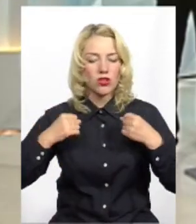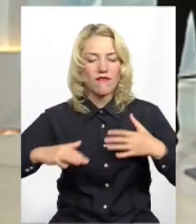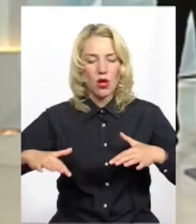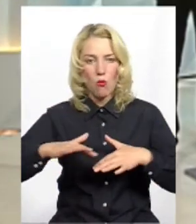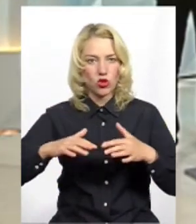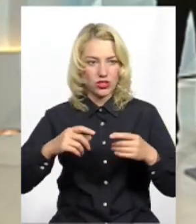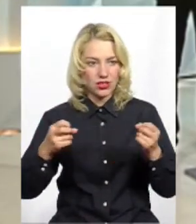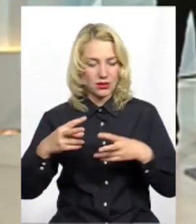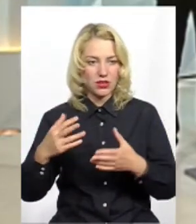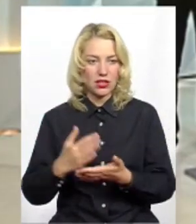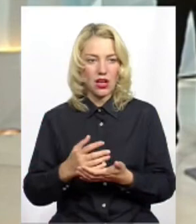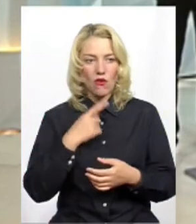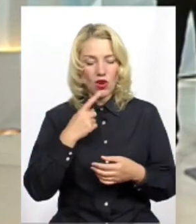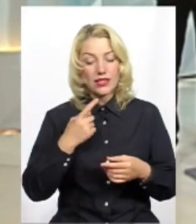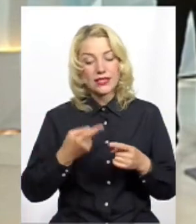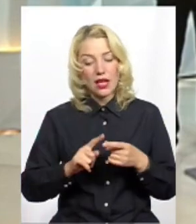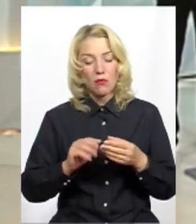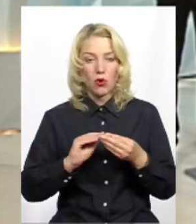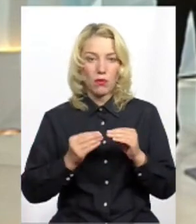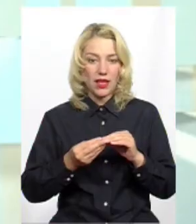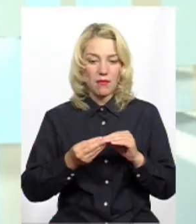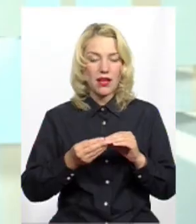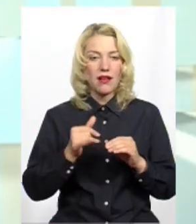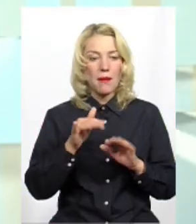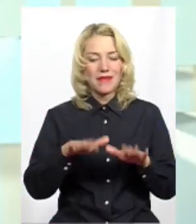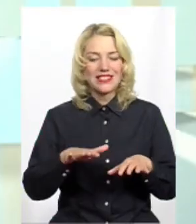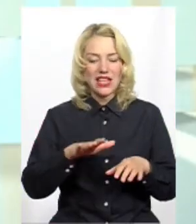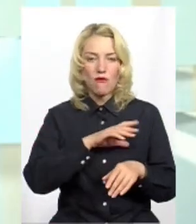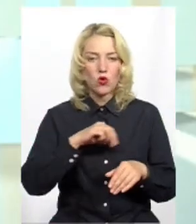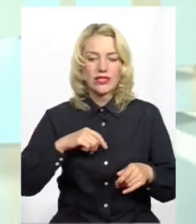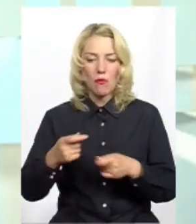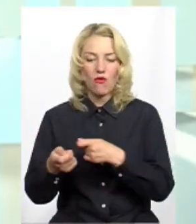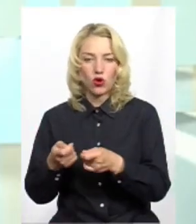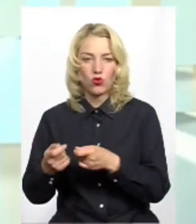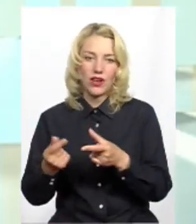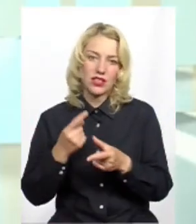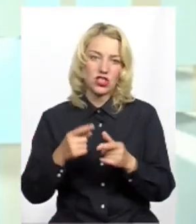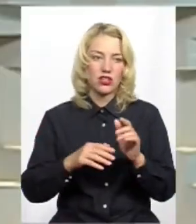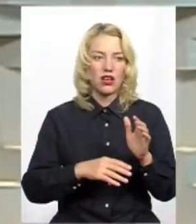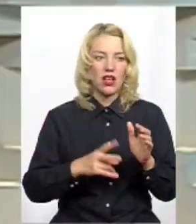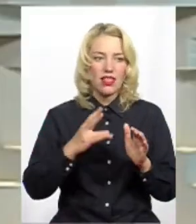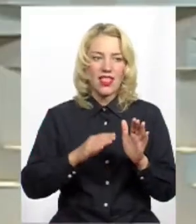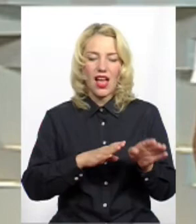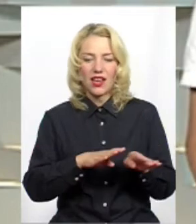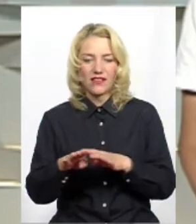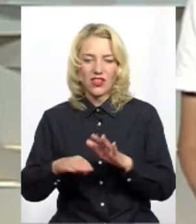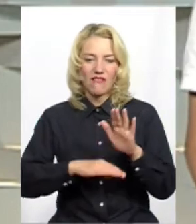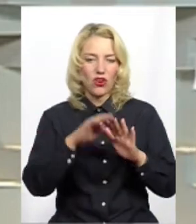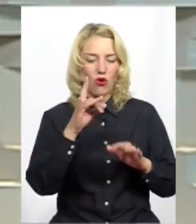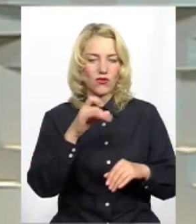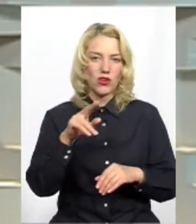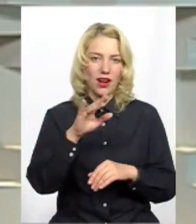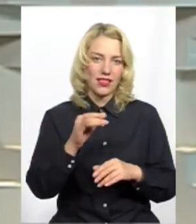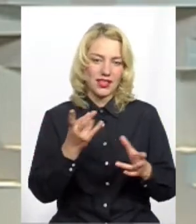Тут цікаво, чи це проблема місцевого самоврядування, чи на рівні Верховної Ради можна впливати? Я знаю про цю